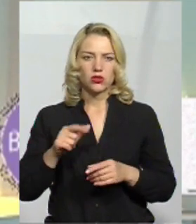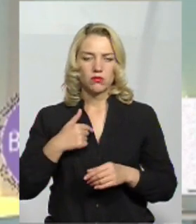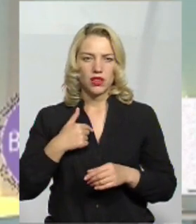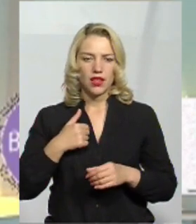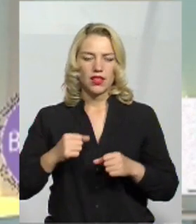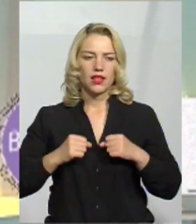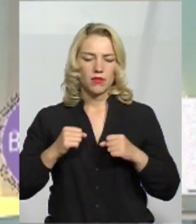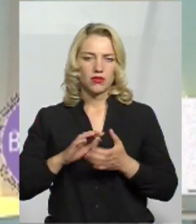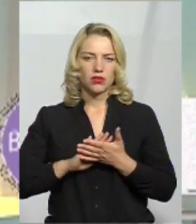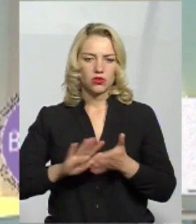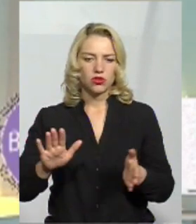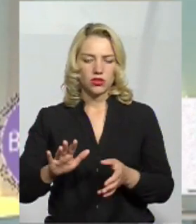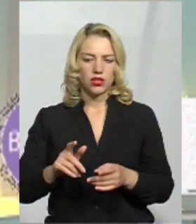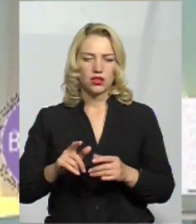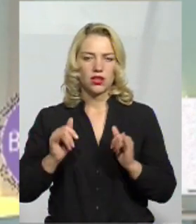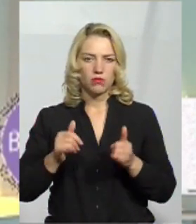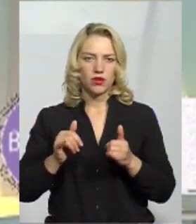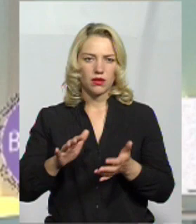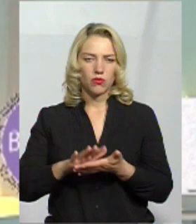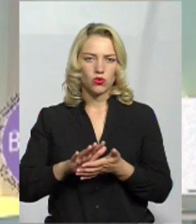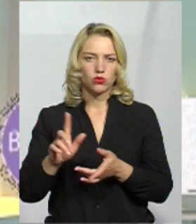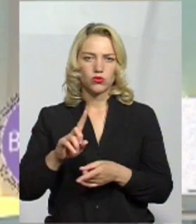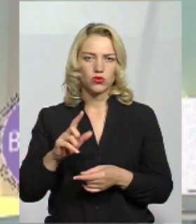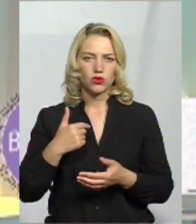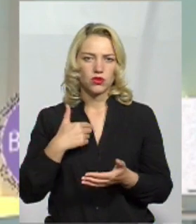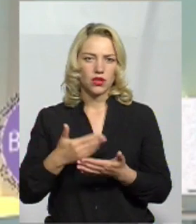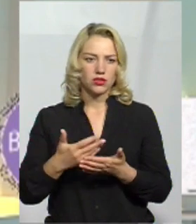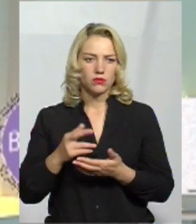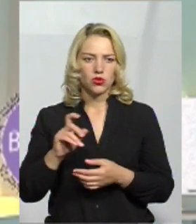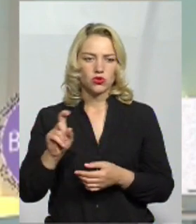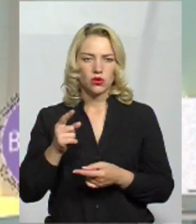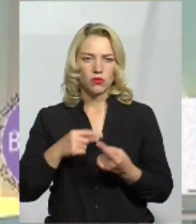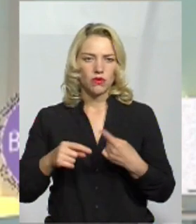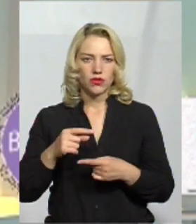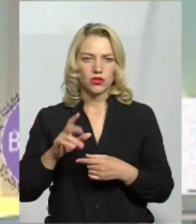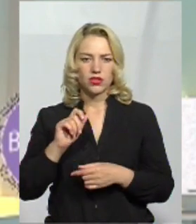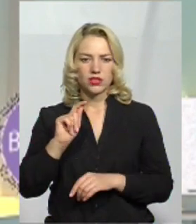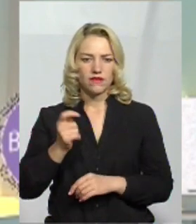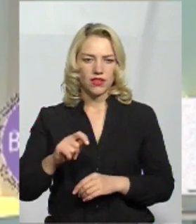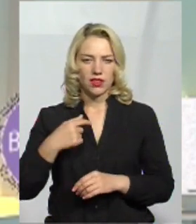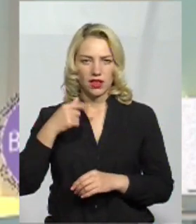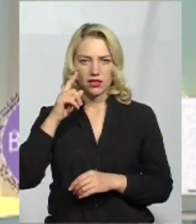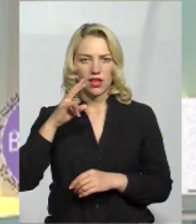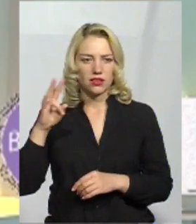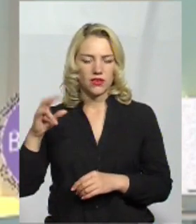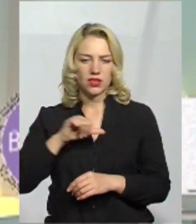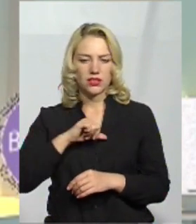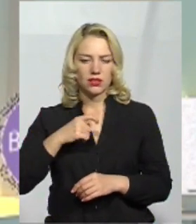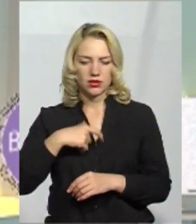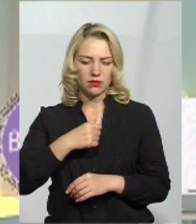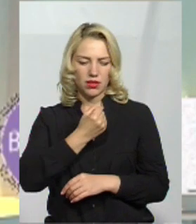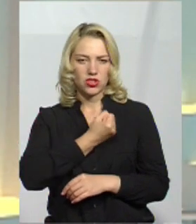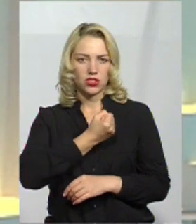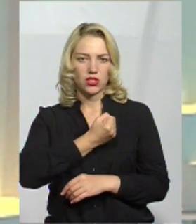намагаються очорнити і поляти брудом, що начебто я повернувся з війни неадекватний і сам себе штрикаю ножем